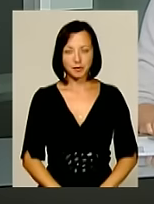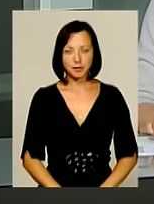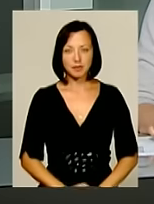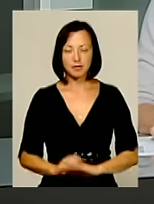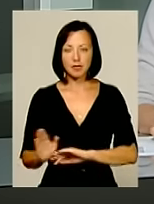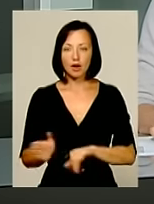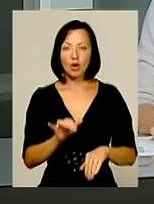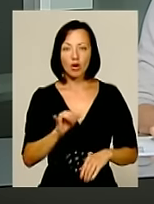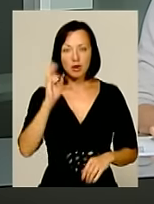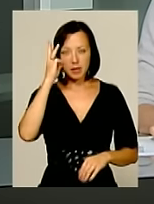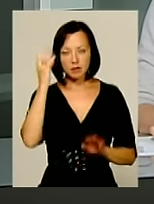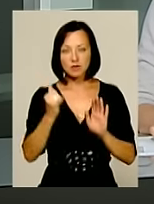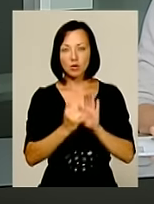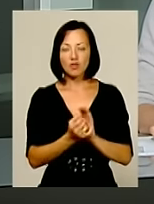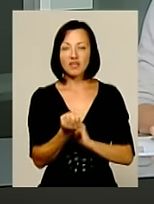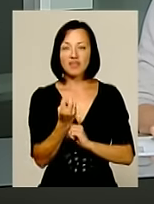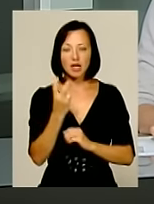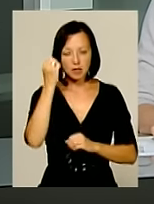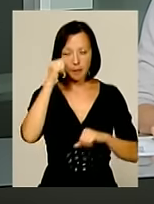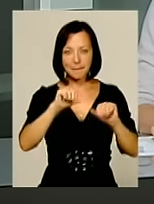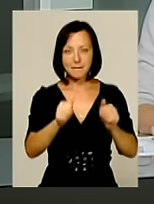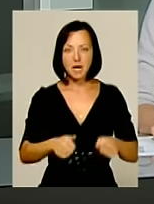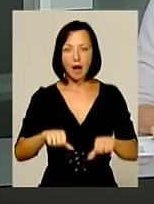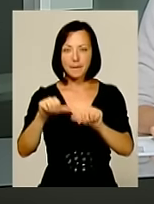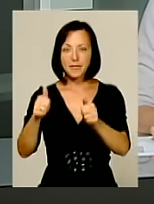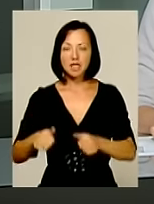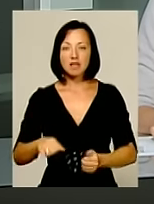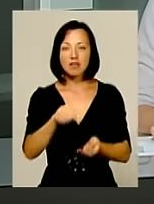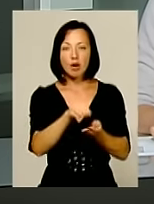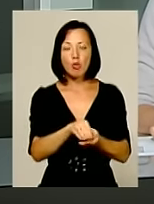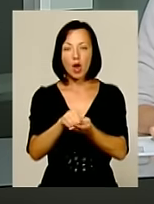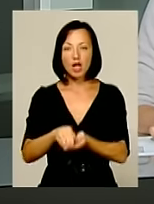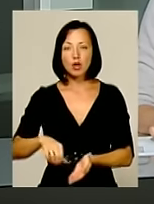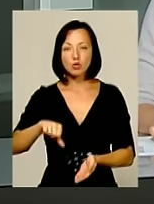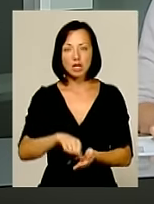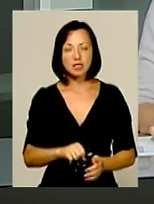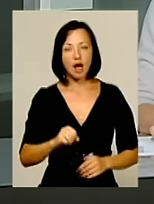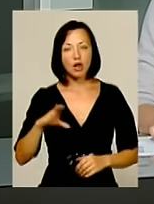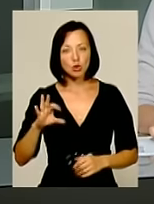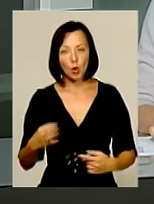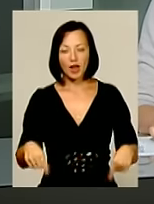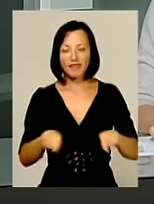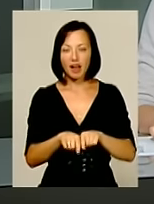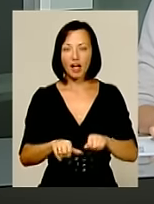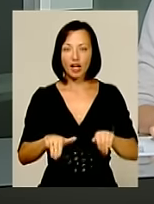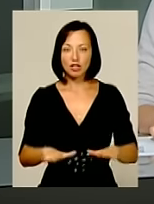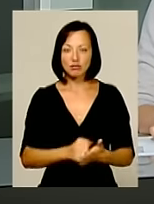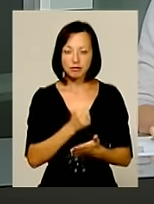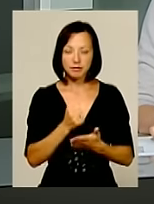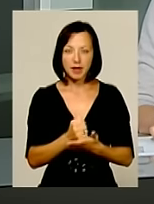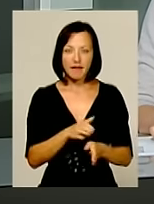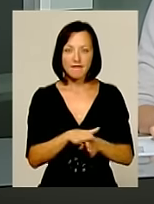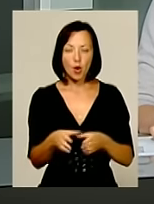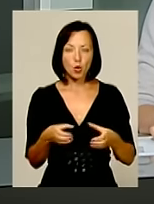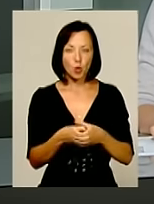У Хмельницькому встановлюють 12 пам'ятників на могилах учасників АТО. Таке рішення ухвалили на засіданні міськвиконкому.